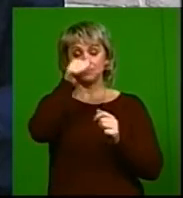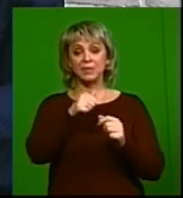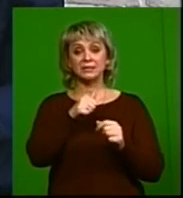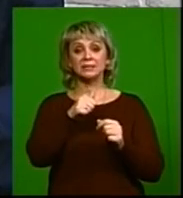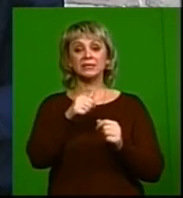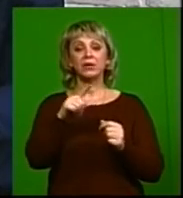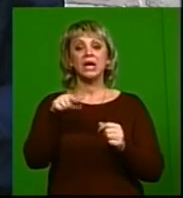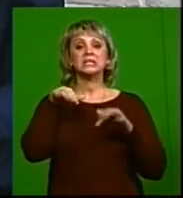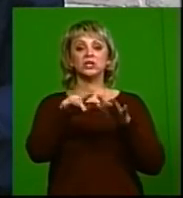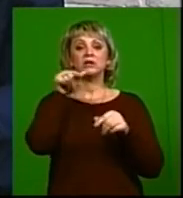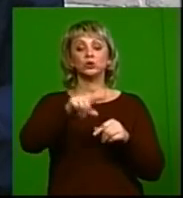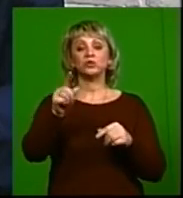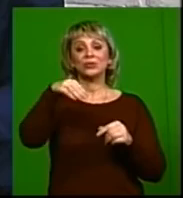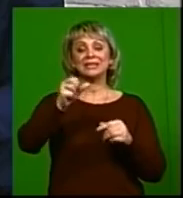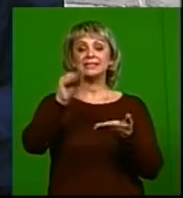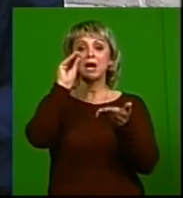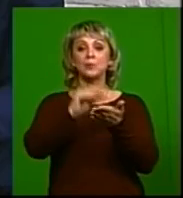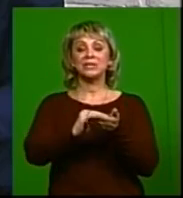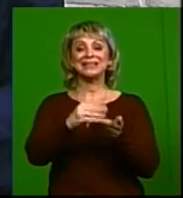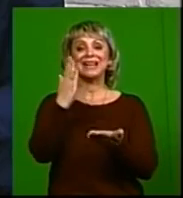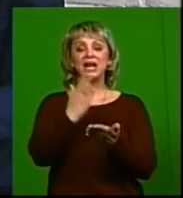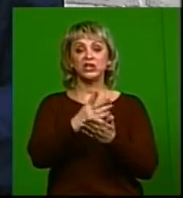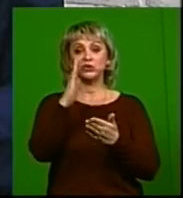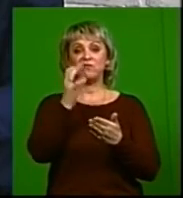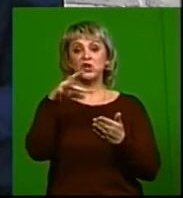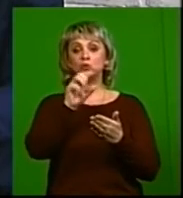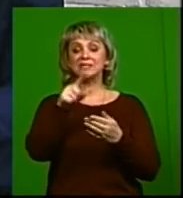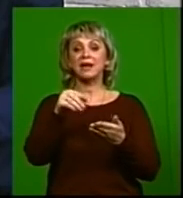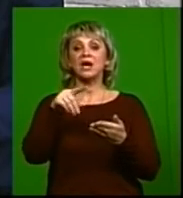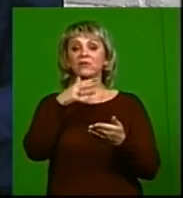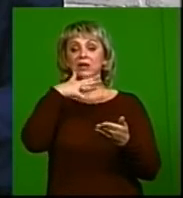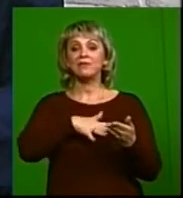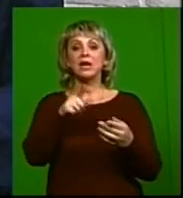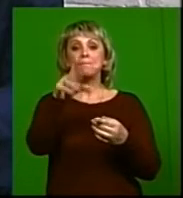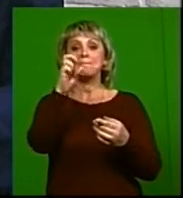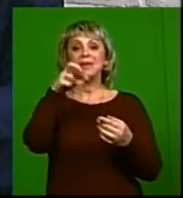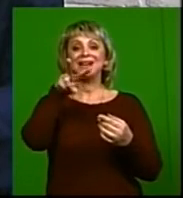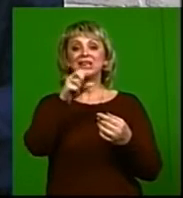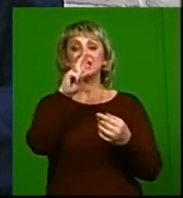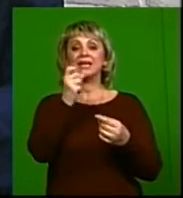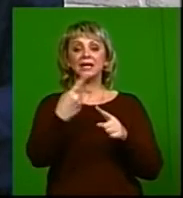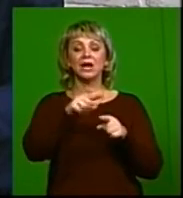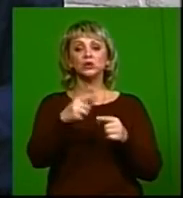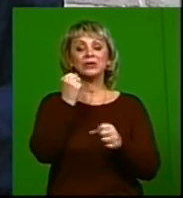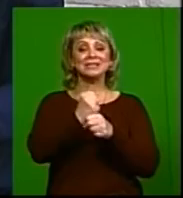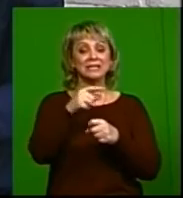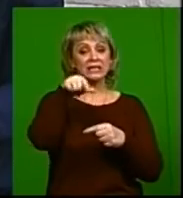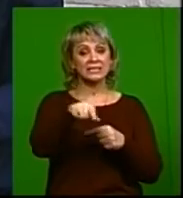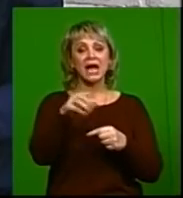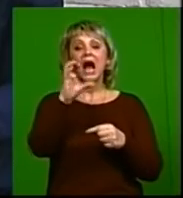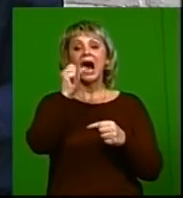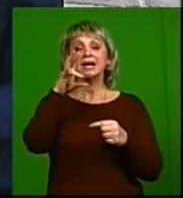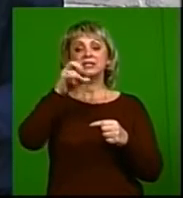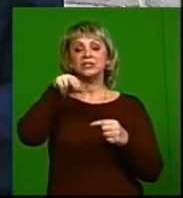что тест определяет не наличие вируса в крови, а определенные белки, которые ему на системе вырабатывают, так называемые антитела.